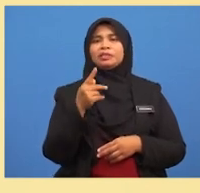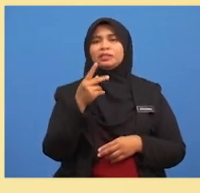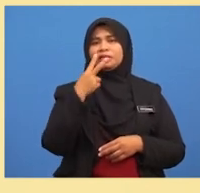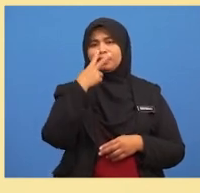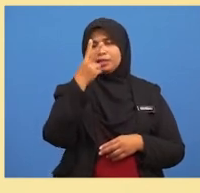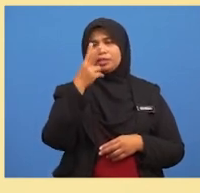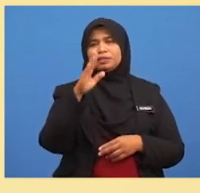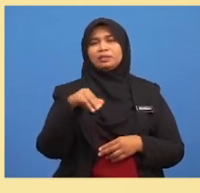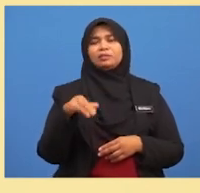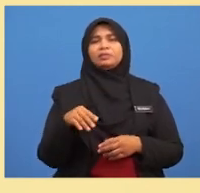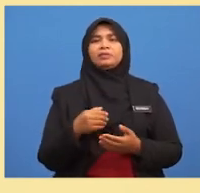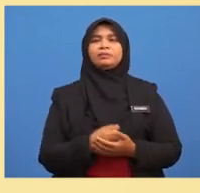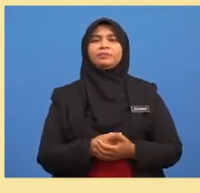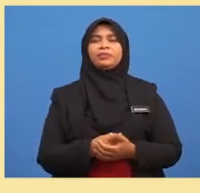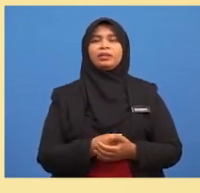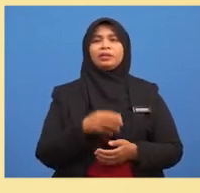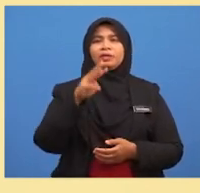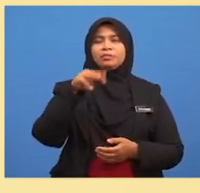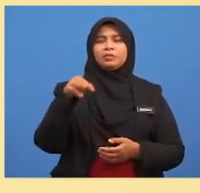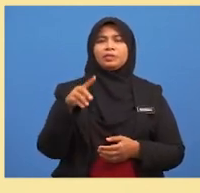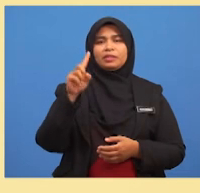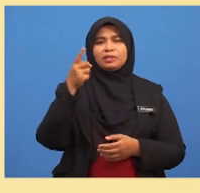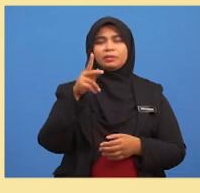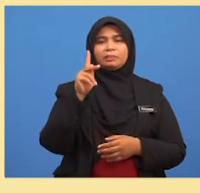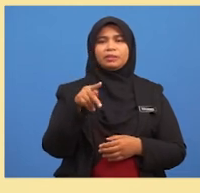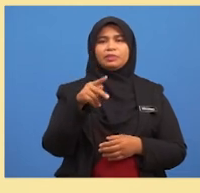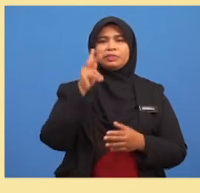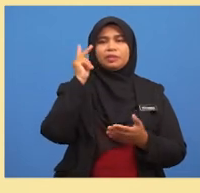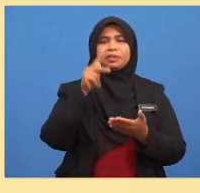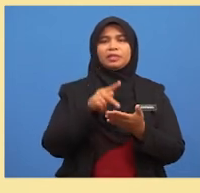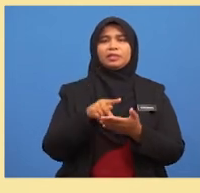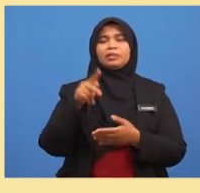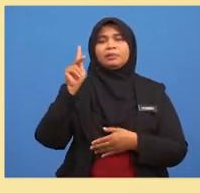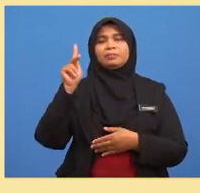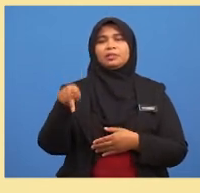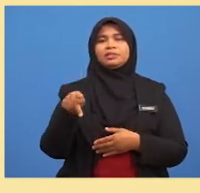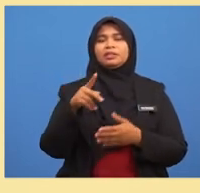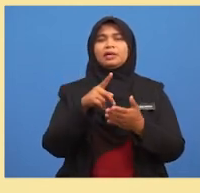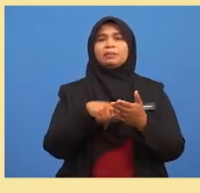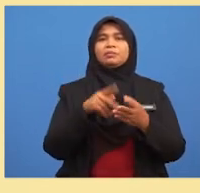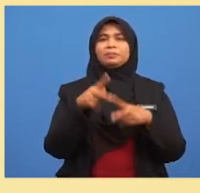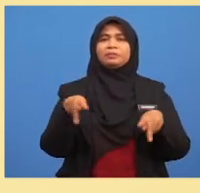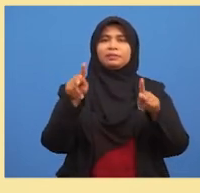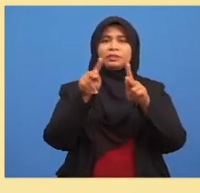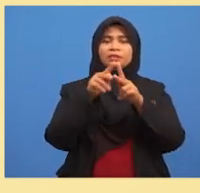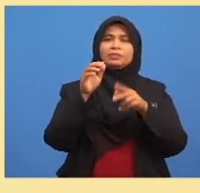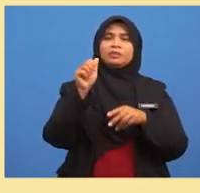lihat sebelum ini Murid hanya perlu mengenalpasti apakah peristiwa A